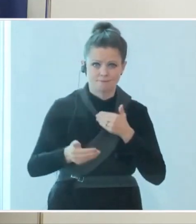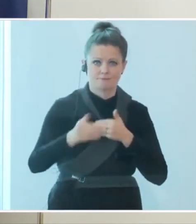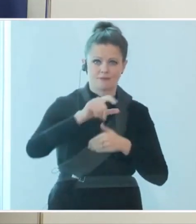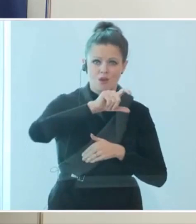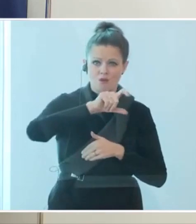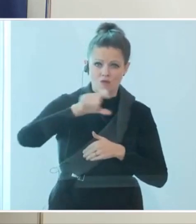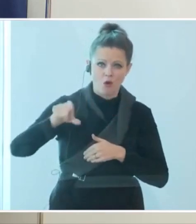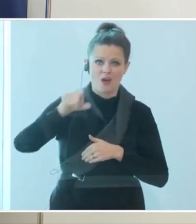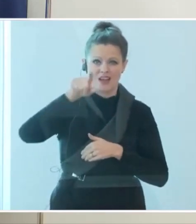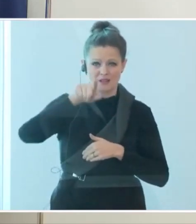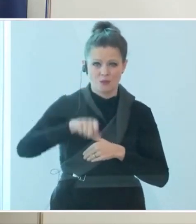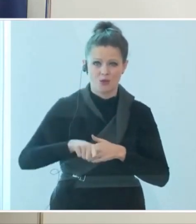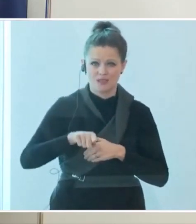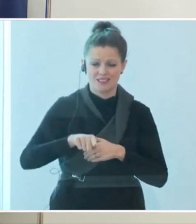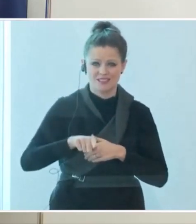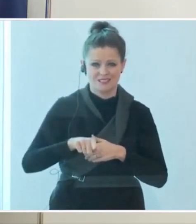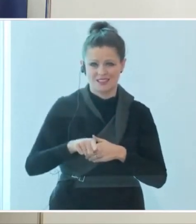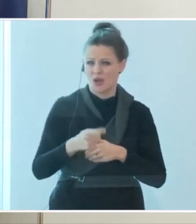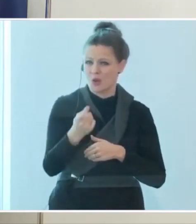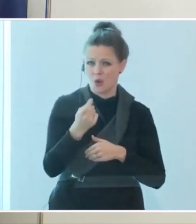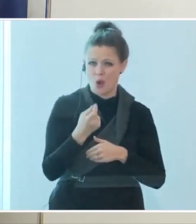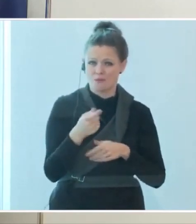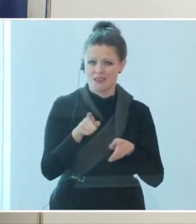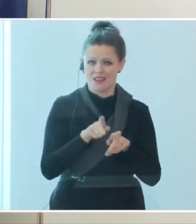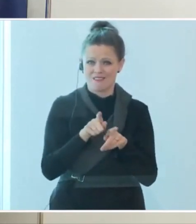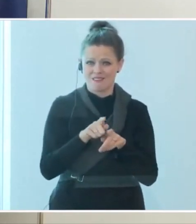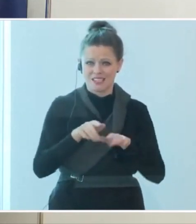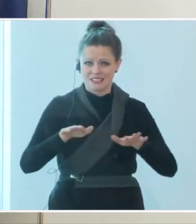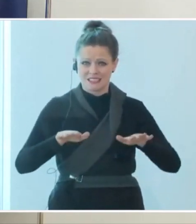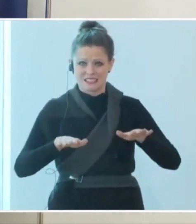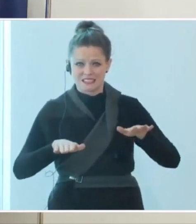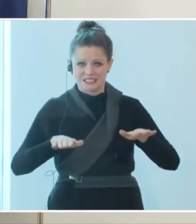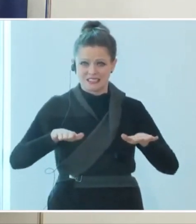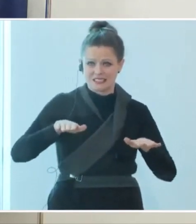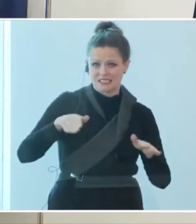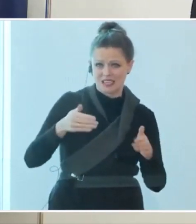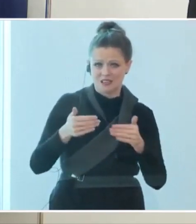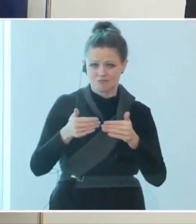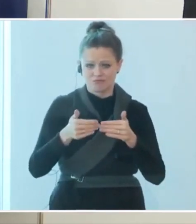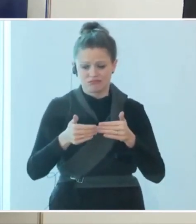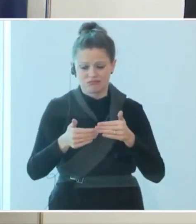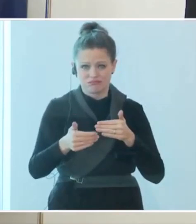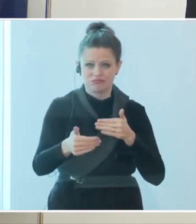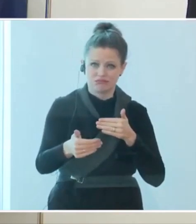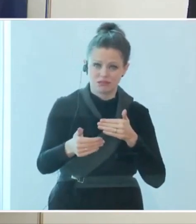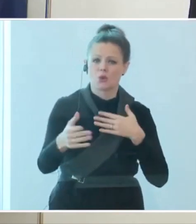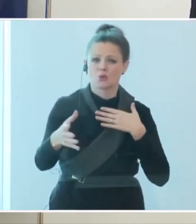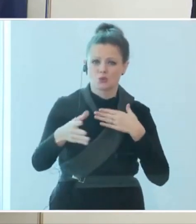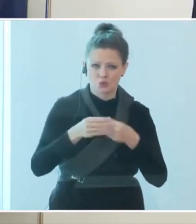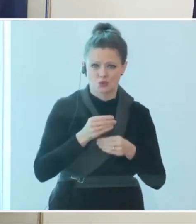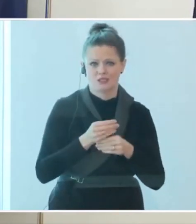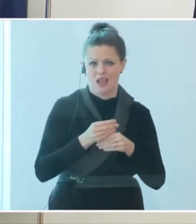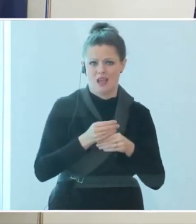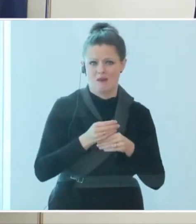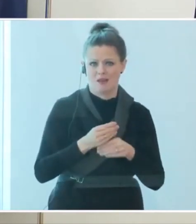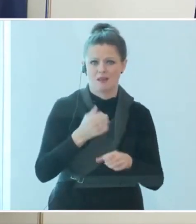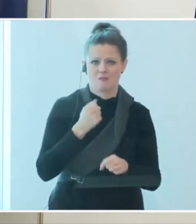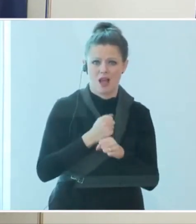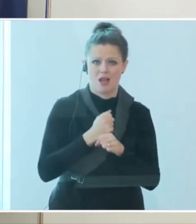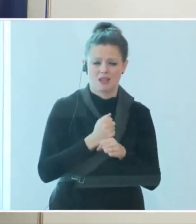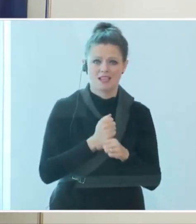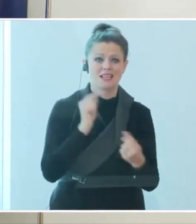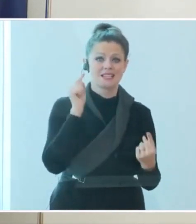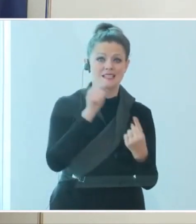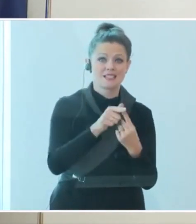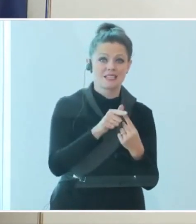Monate, die ein Balanceakt sein werden, bestmöglich gemeinsam meistern. Mit dem Ziel, so viel Freiheit wie